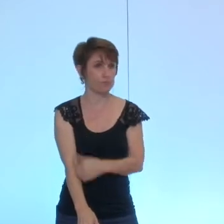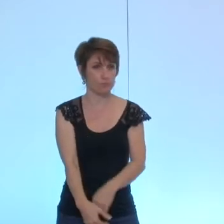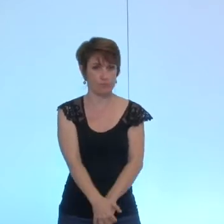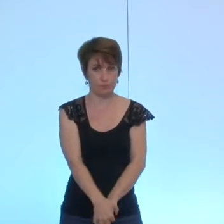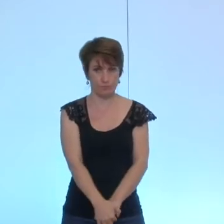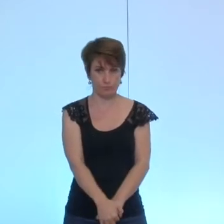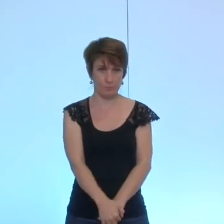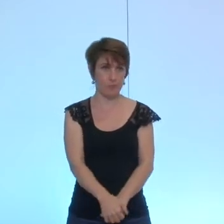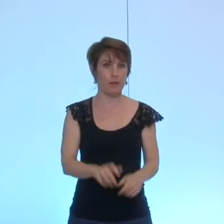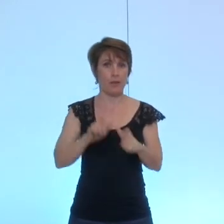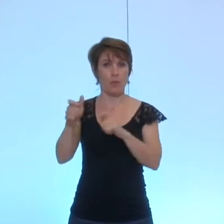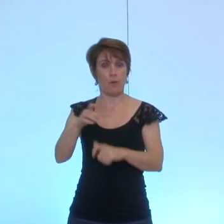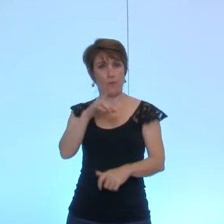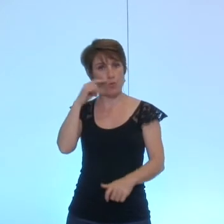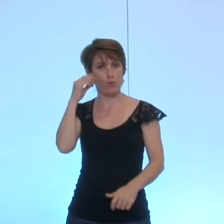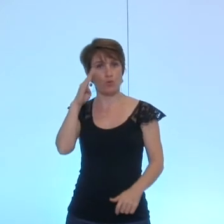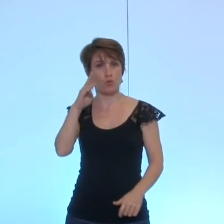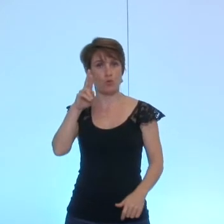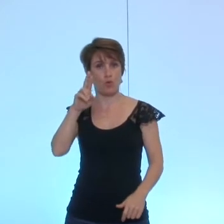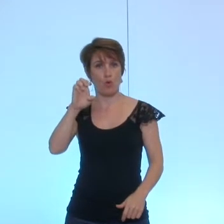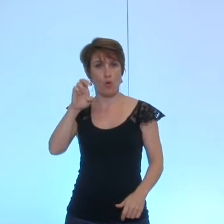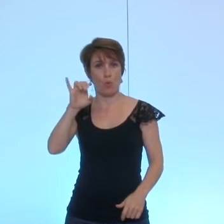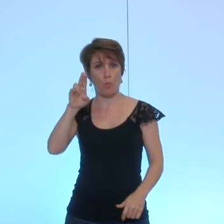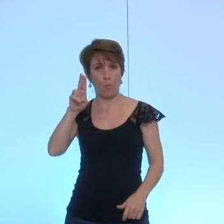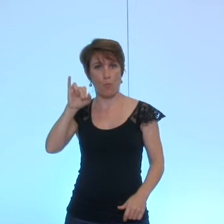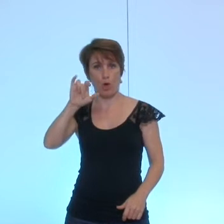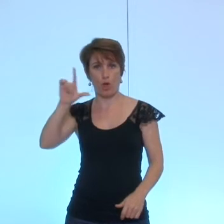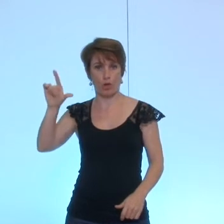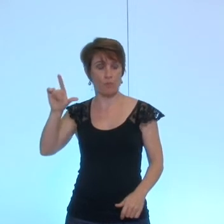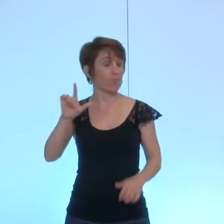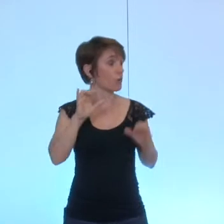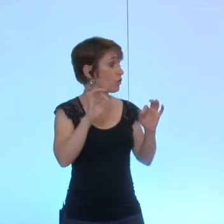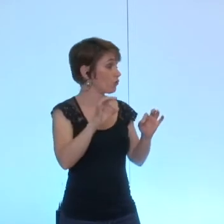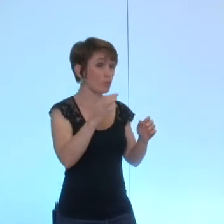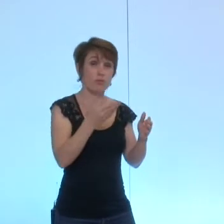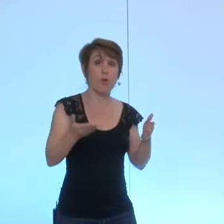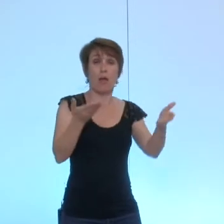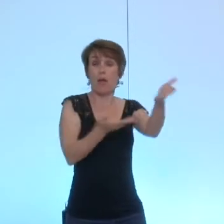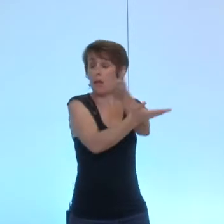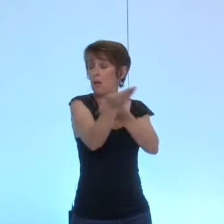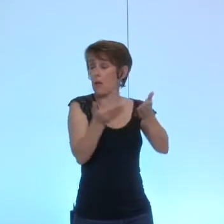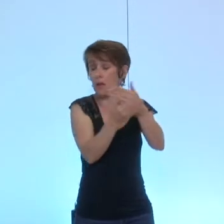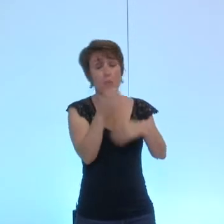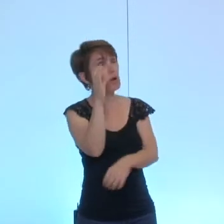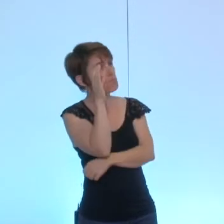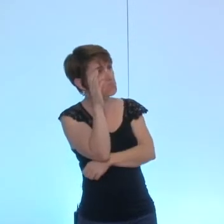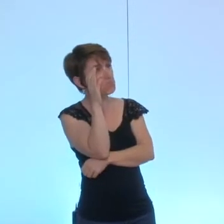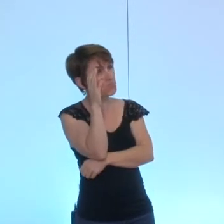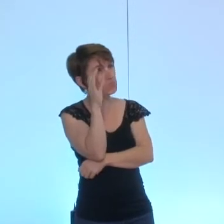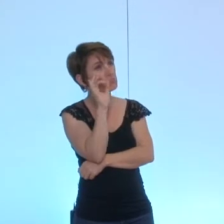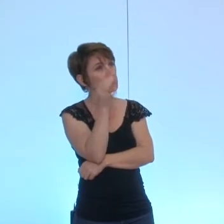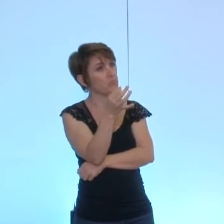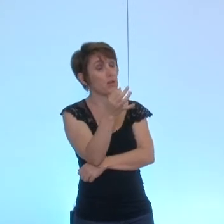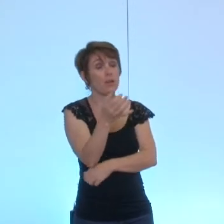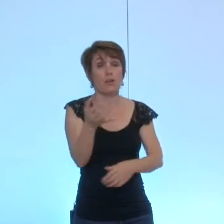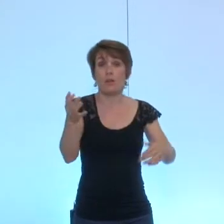monsieur Brouille oui monsieur le maire mes chers collègues j'ai écouté avec beaucoup d'attention ce qui vient d'être dit sur ce sujet et que